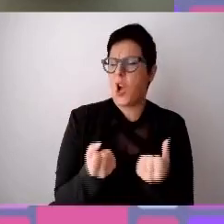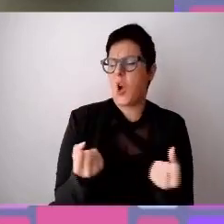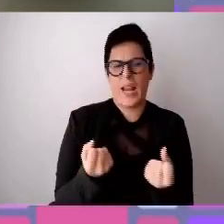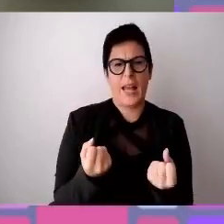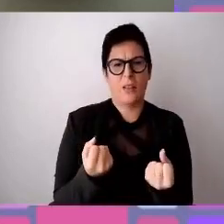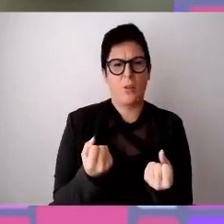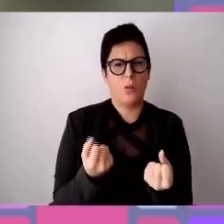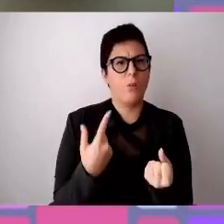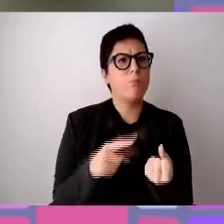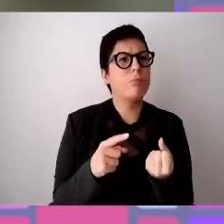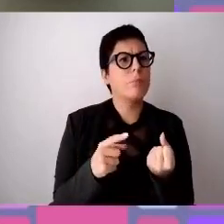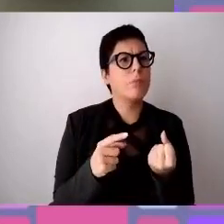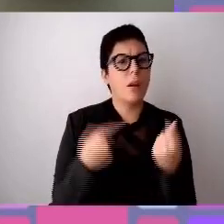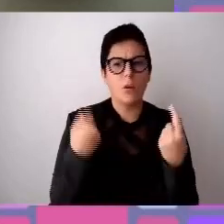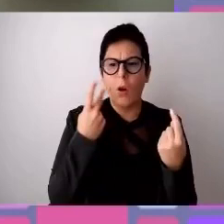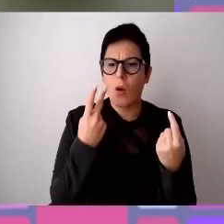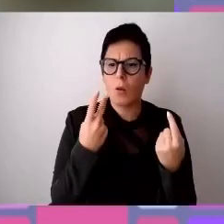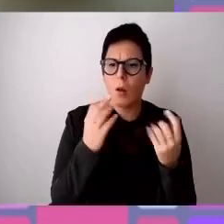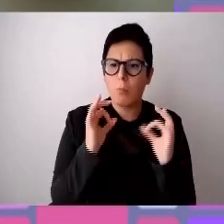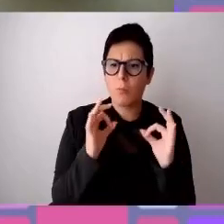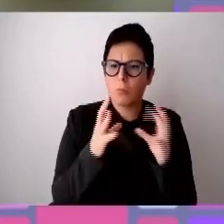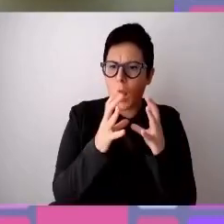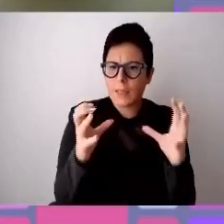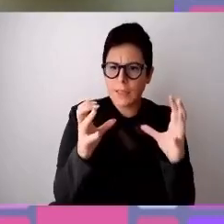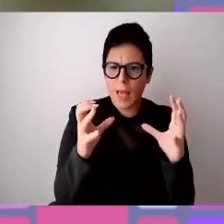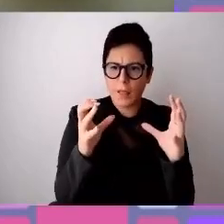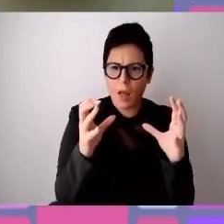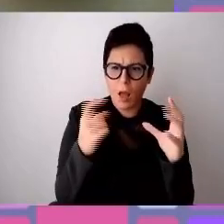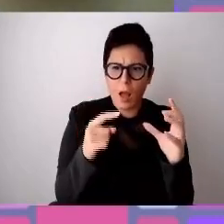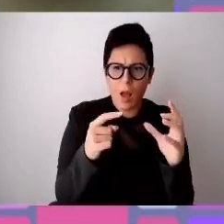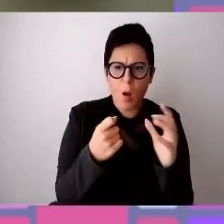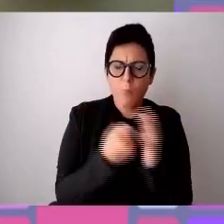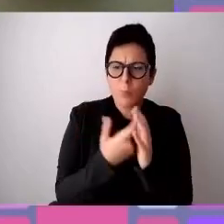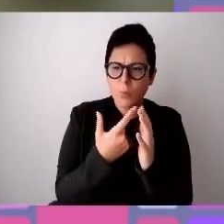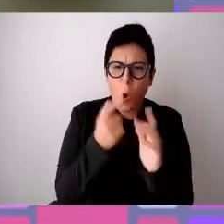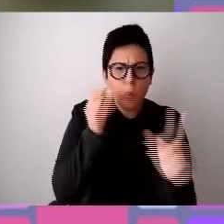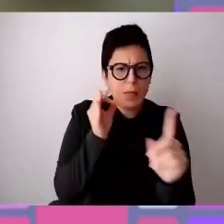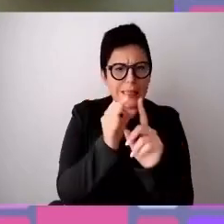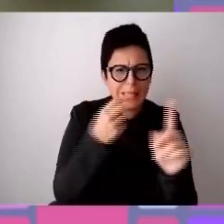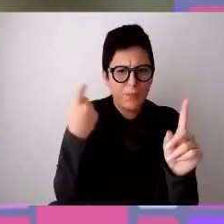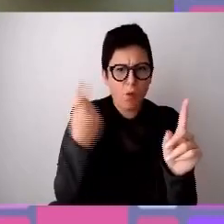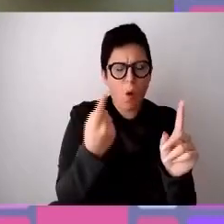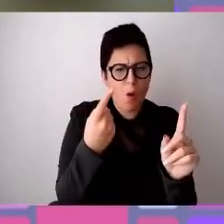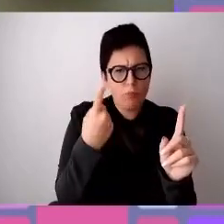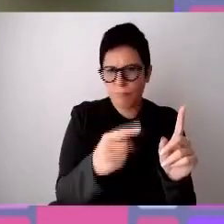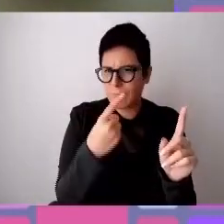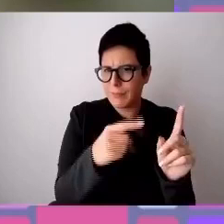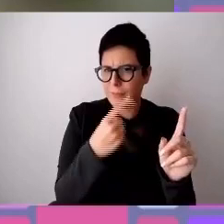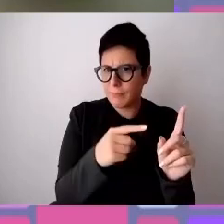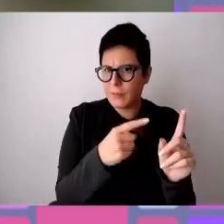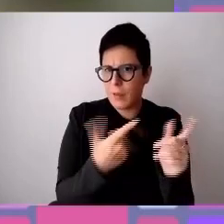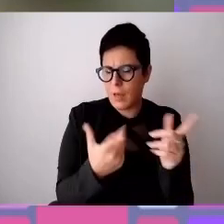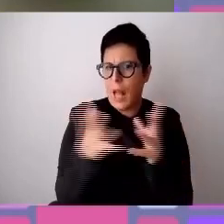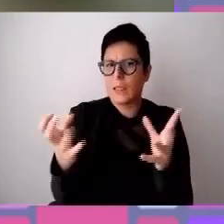poi abbiamo quello come aziende, come il nostro obiettivo finale. Quindi una cosa che